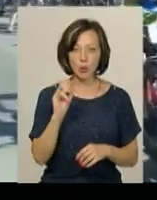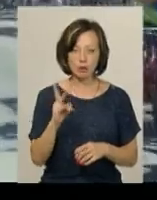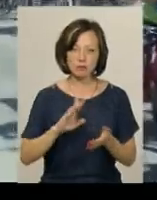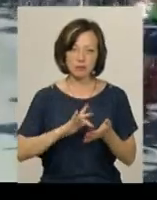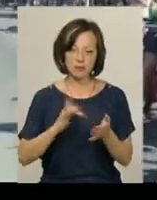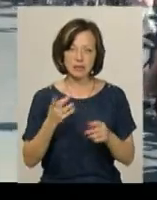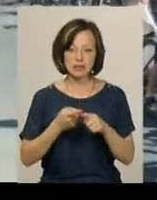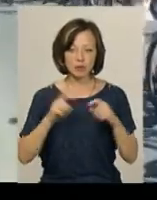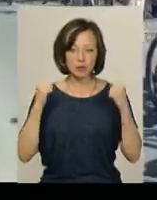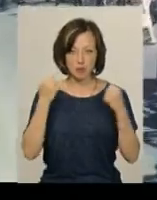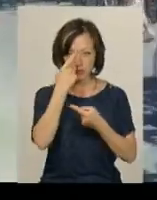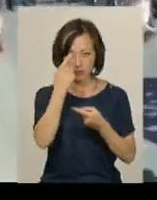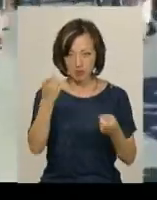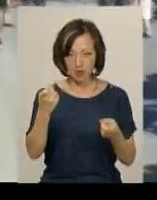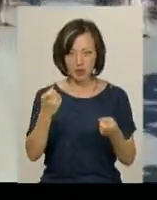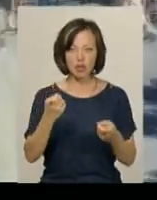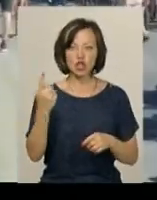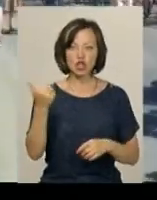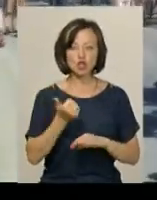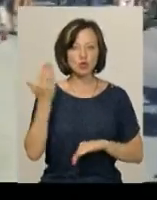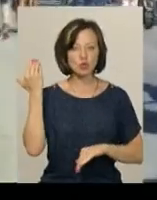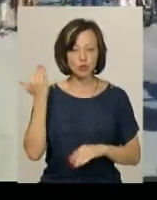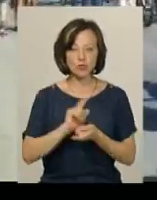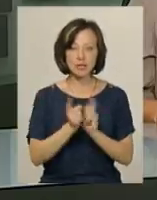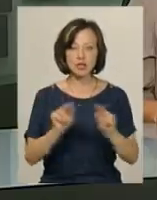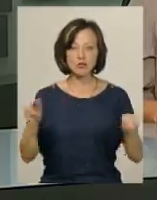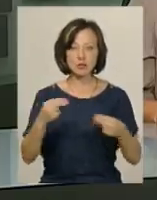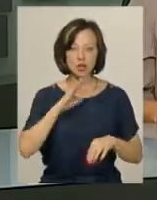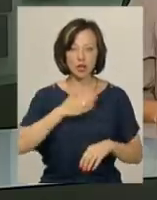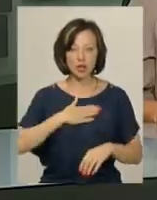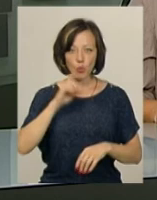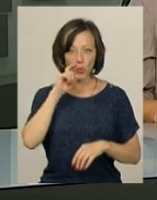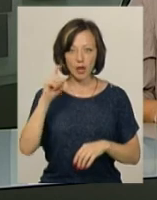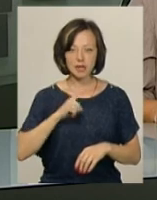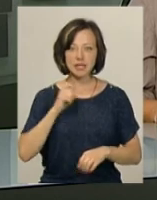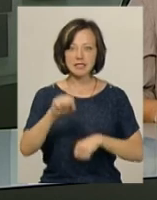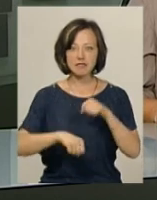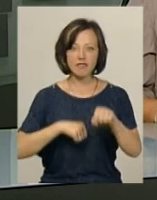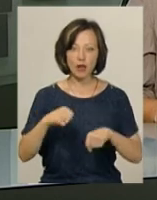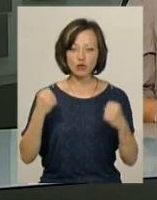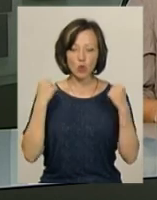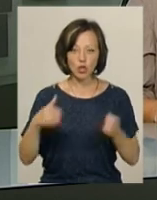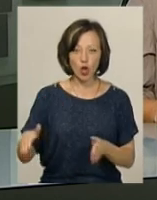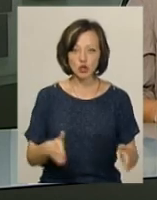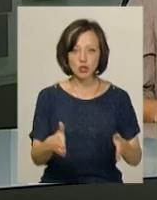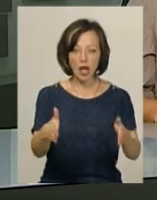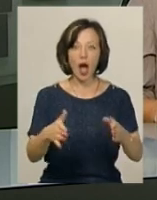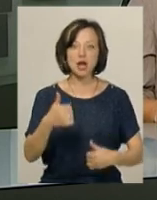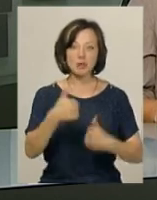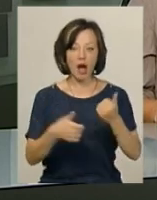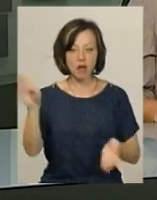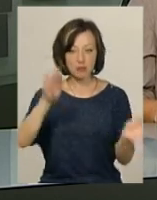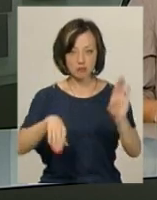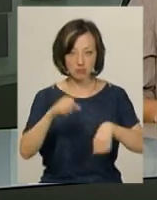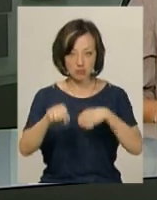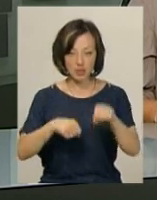Ці спортсменки, повідомляє Анатолій Білик, тиждень тому стали чемпіонками нашої держави з велоспорту на шосе. А в змаганнях із маунтенбайку серед